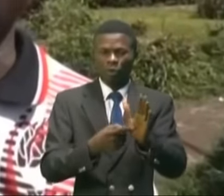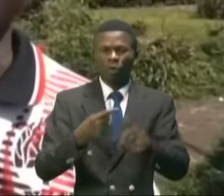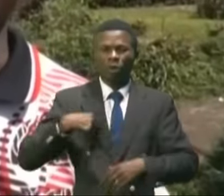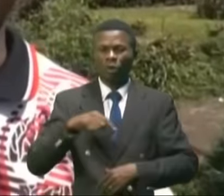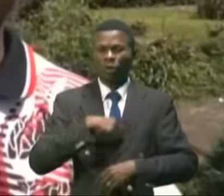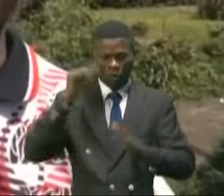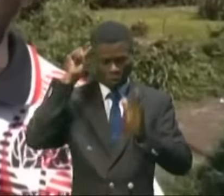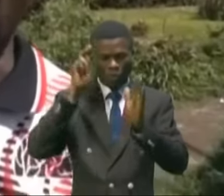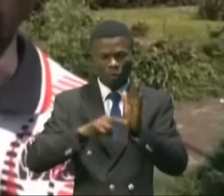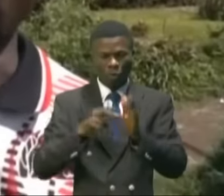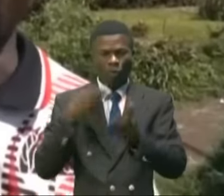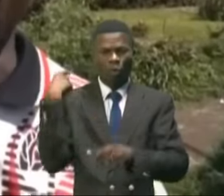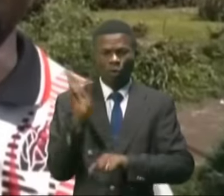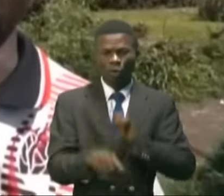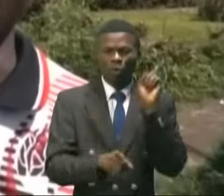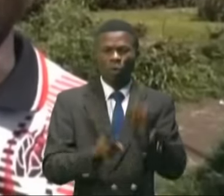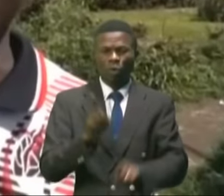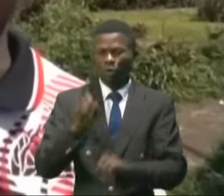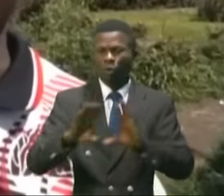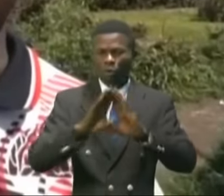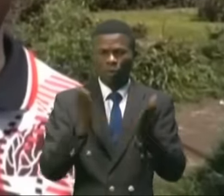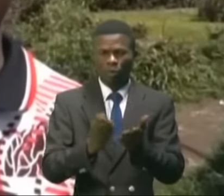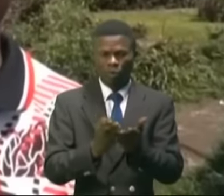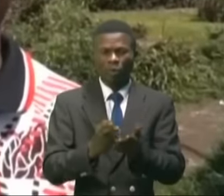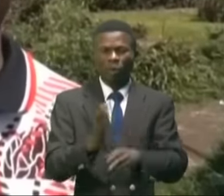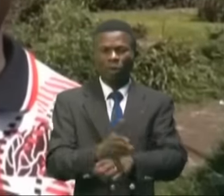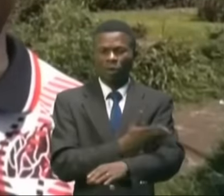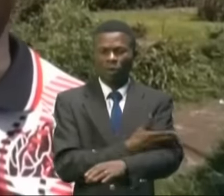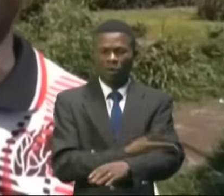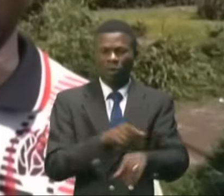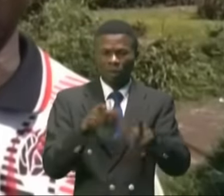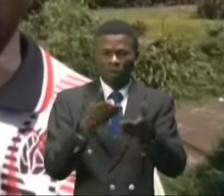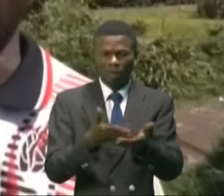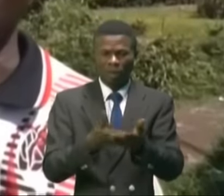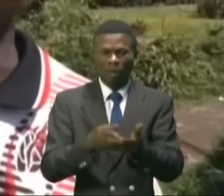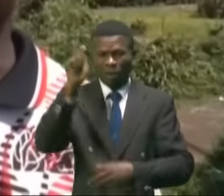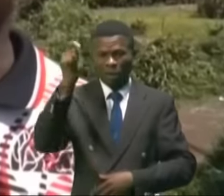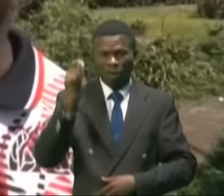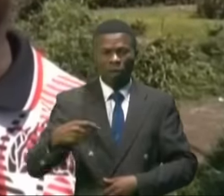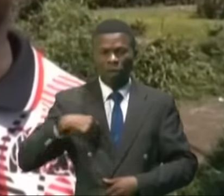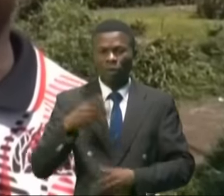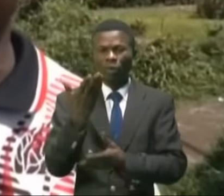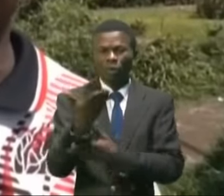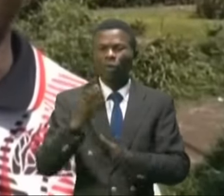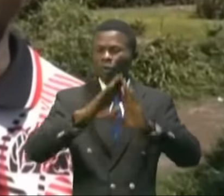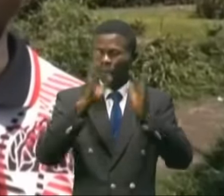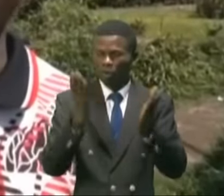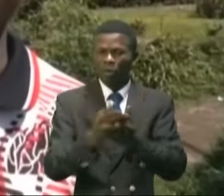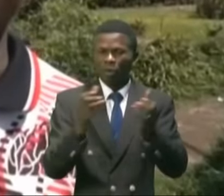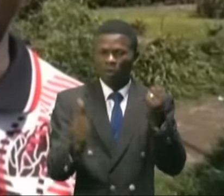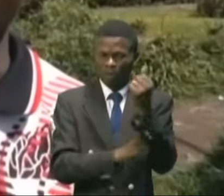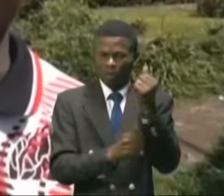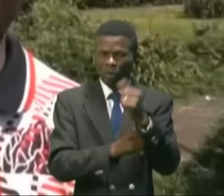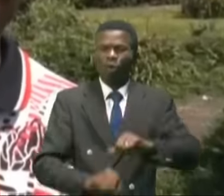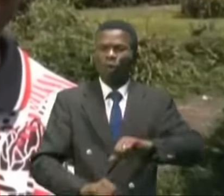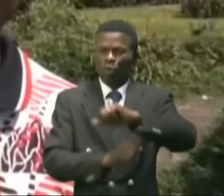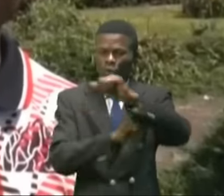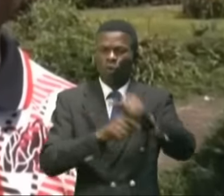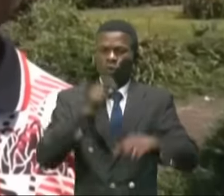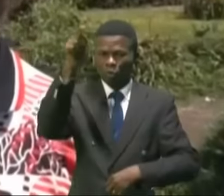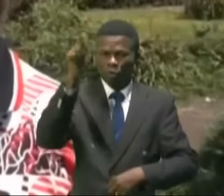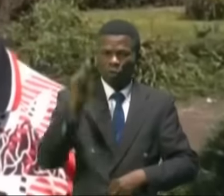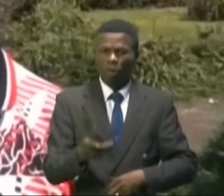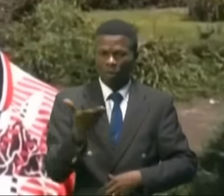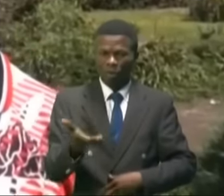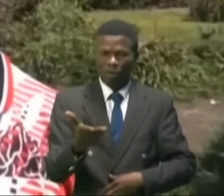gouverneur arriver ici,'est-à-dire que tout va aller pour le mieux. Et à notre armée, je demande que tout le monde puisse soutenir cette